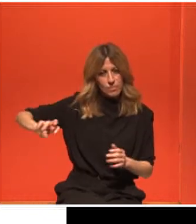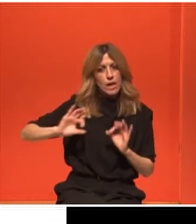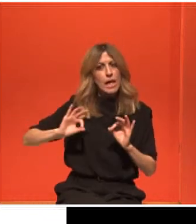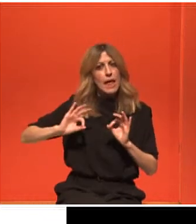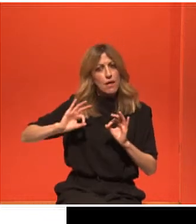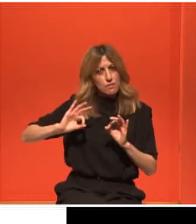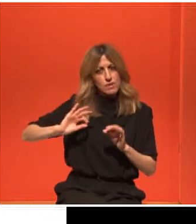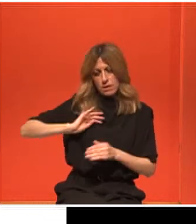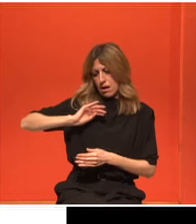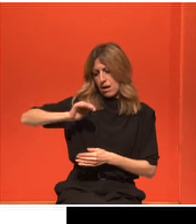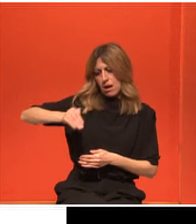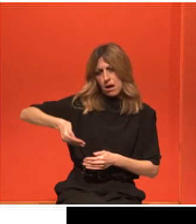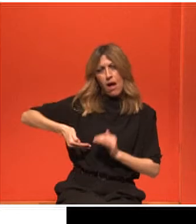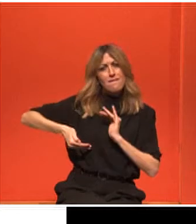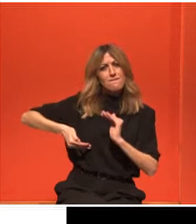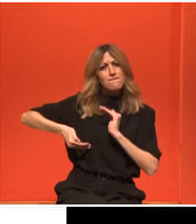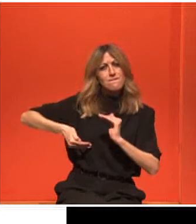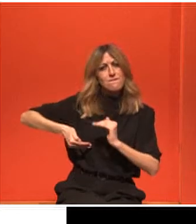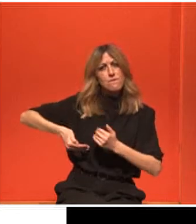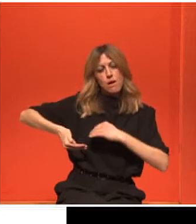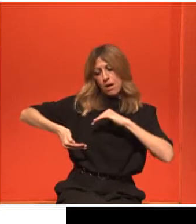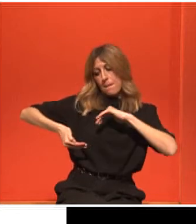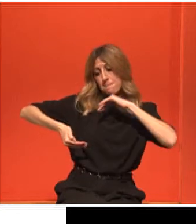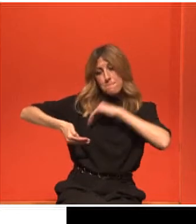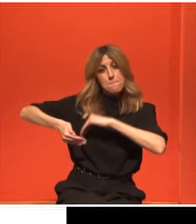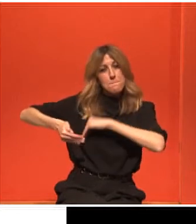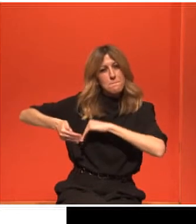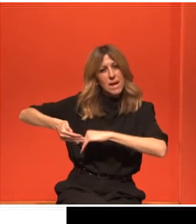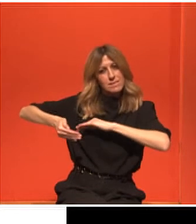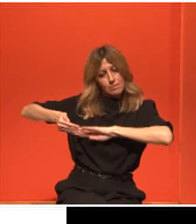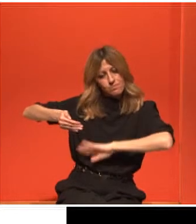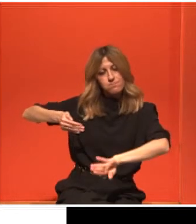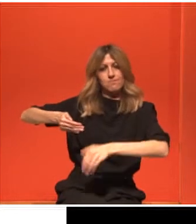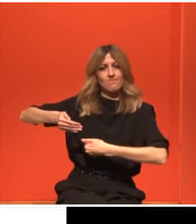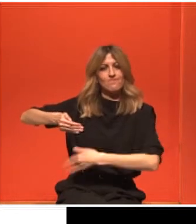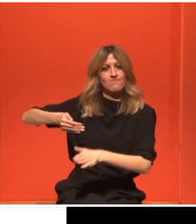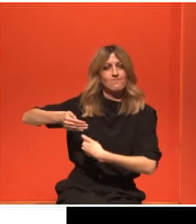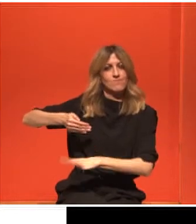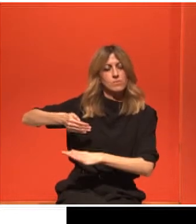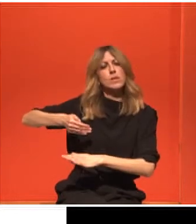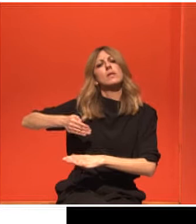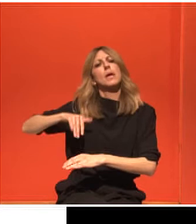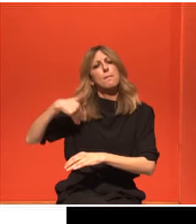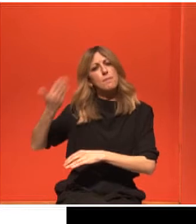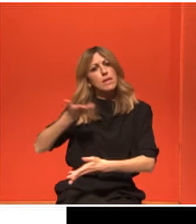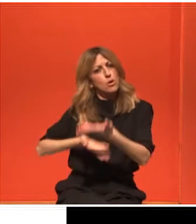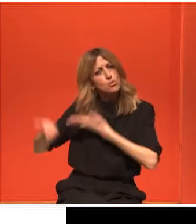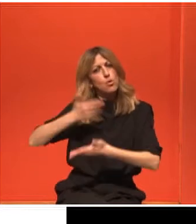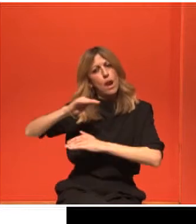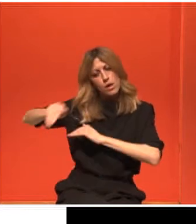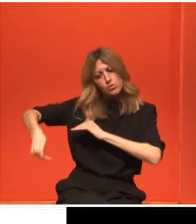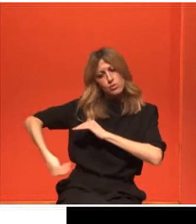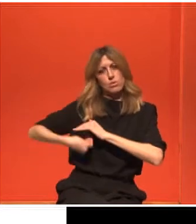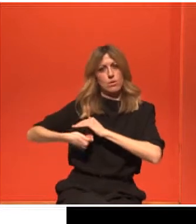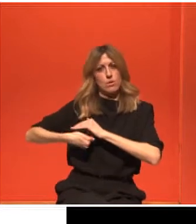της θυλής και του δέρματος και η αντικατάσταση του εσωτερικού του μαστού, του μαζικού αδένα, με ενθέματα. Μια εξαιρετική επέμβαση,